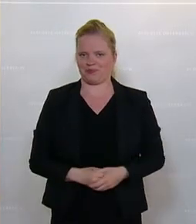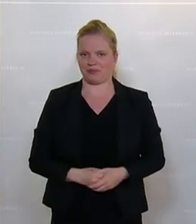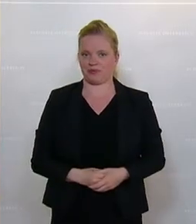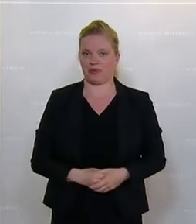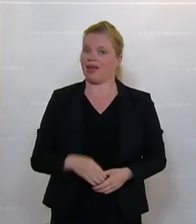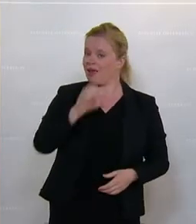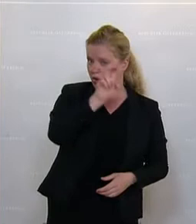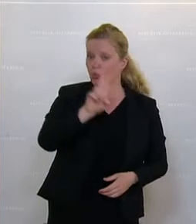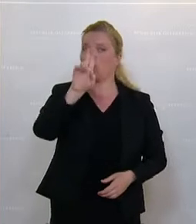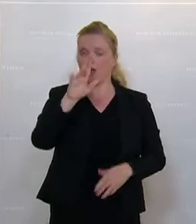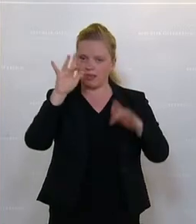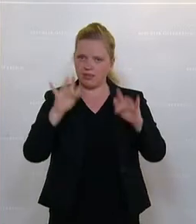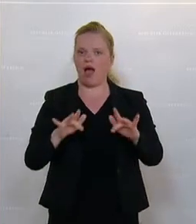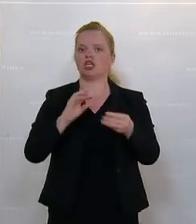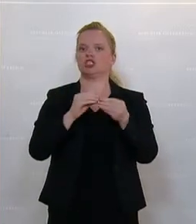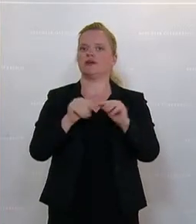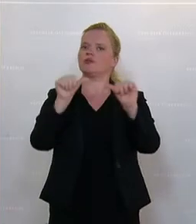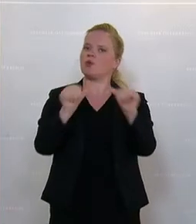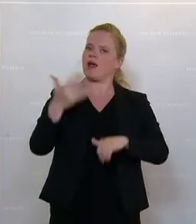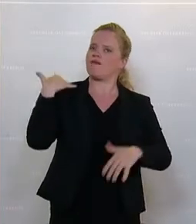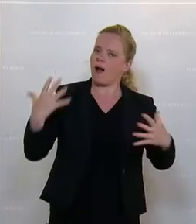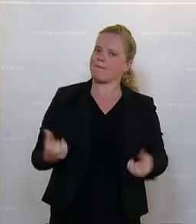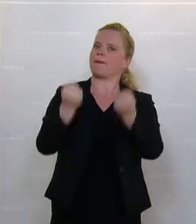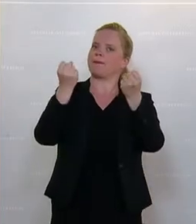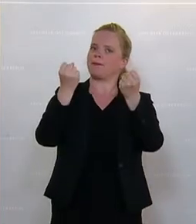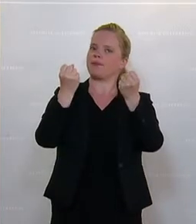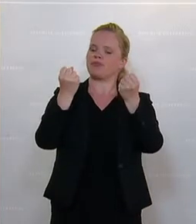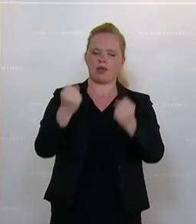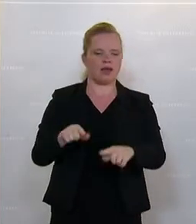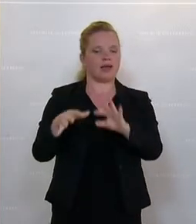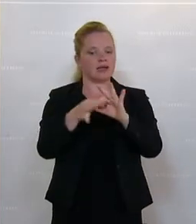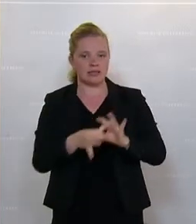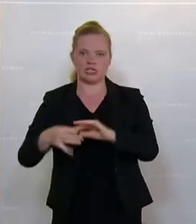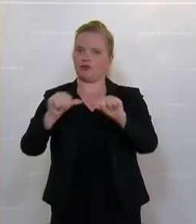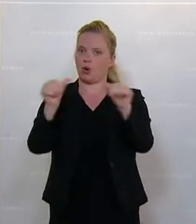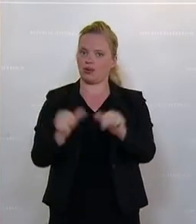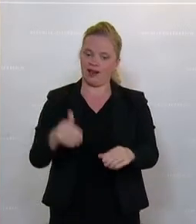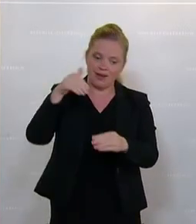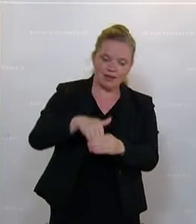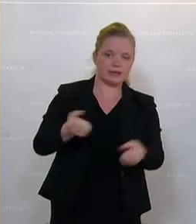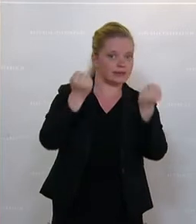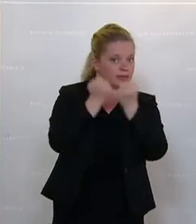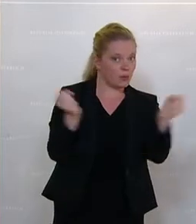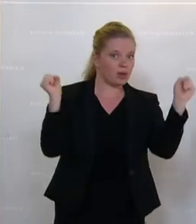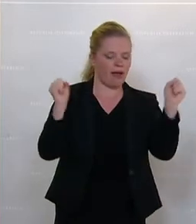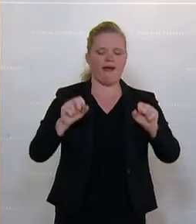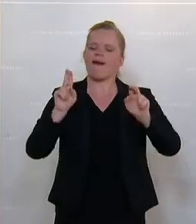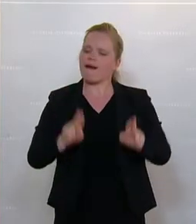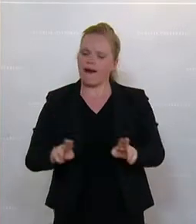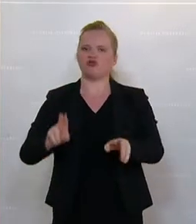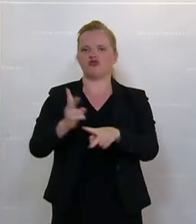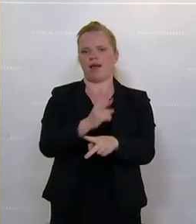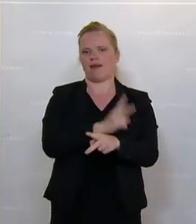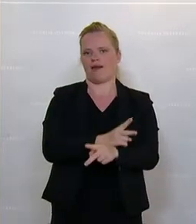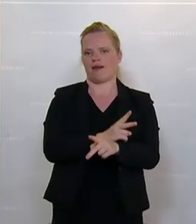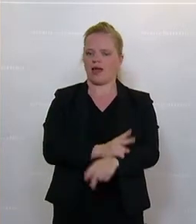mit der Europäischen Union ein Geschäftsmodell geschaffen, ein Gesellschaftsmodell, das Demokratie, Rechtsstaatlichkeit, nachhaltiges